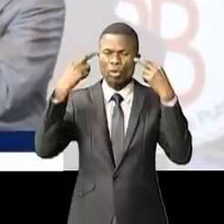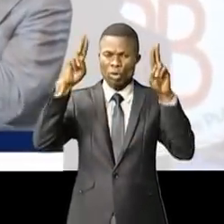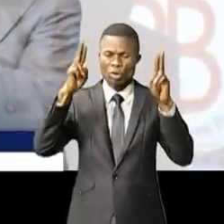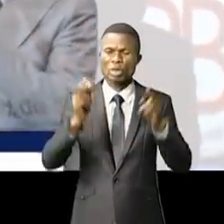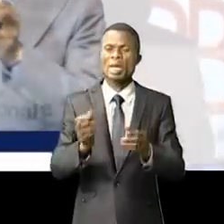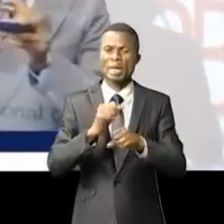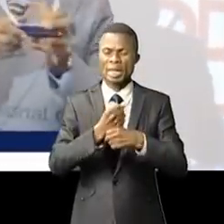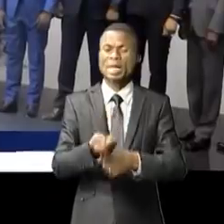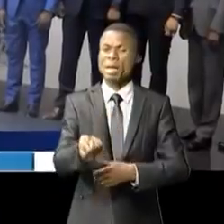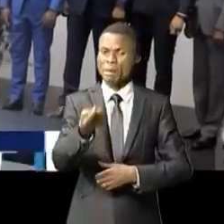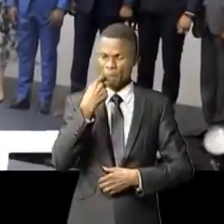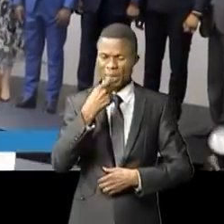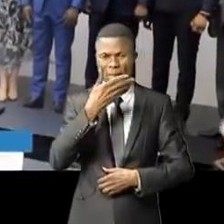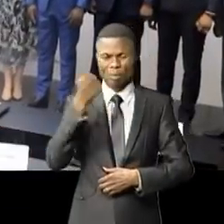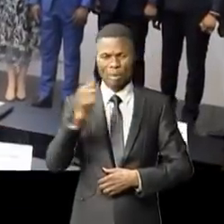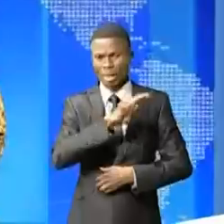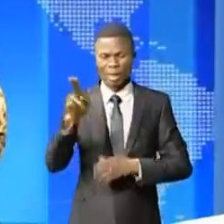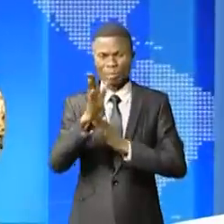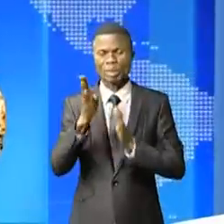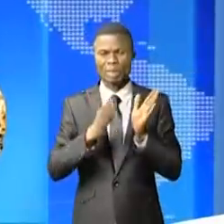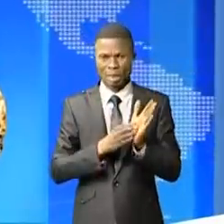sacré meilleur essai clinique en 2019.